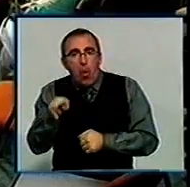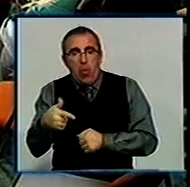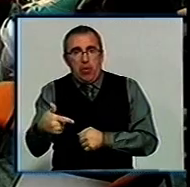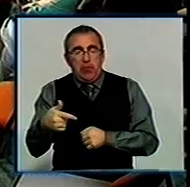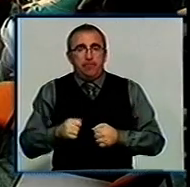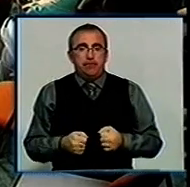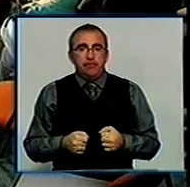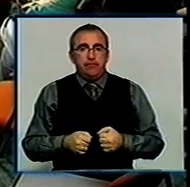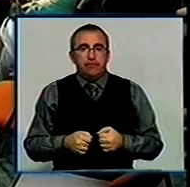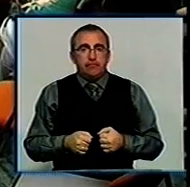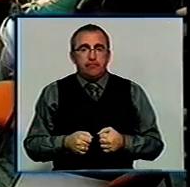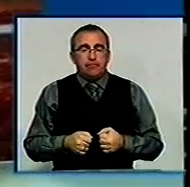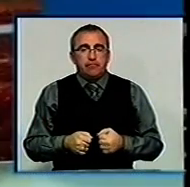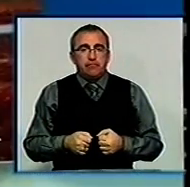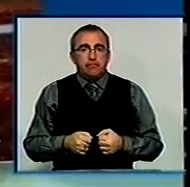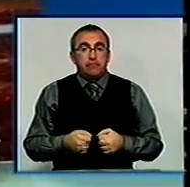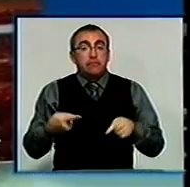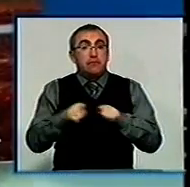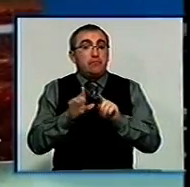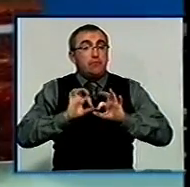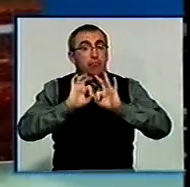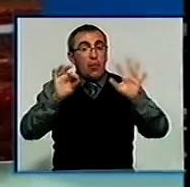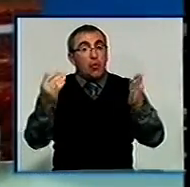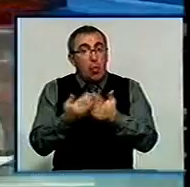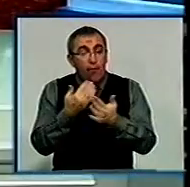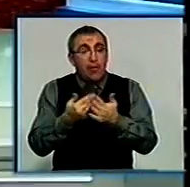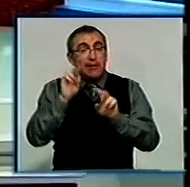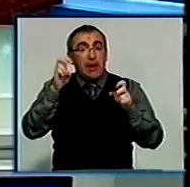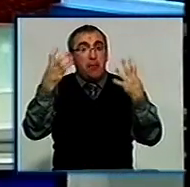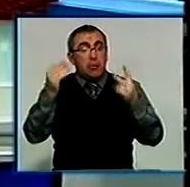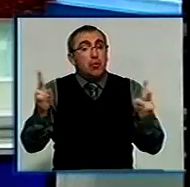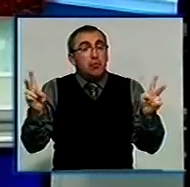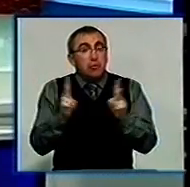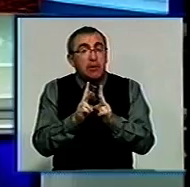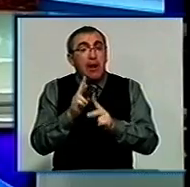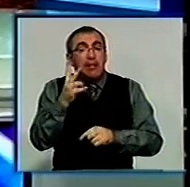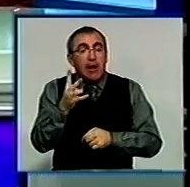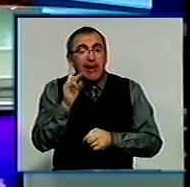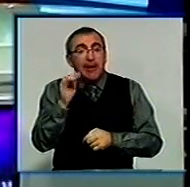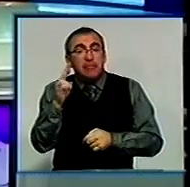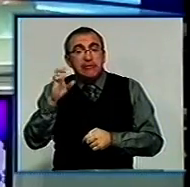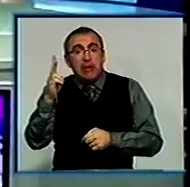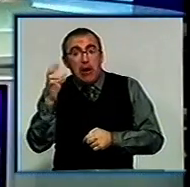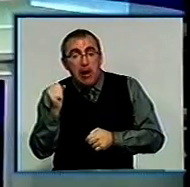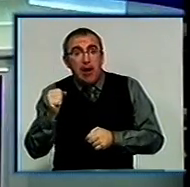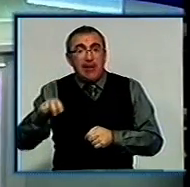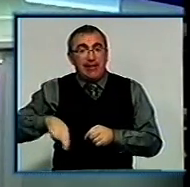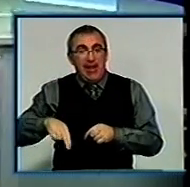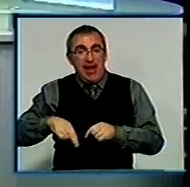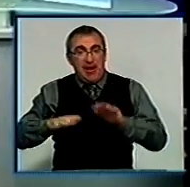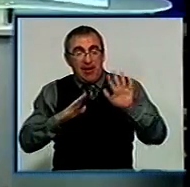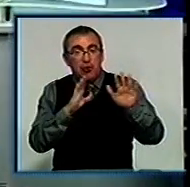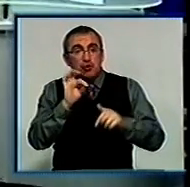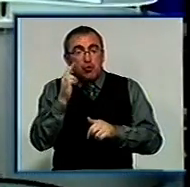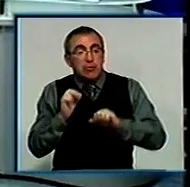Фоміченко, День за Днем. Таким був випуск новин сьогодні. У темі дня зустрінемося із Надією Кримською, заступником директора Департаменту